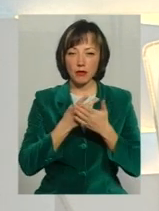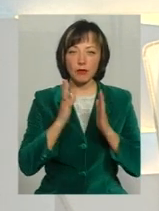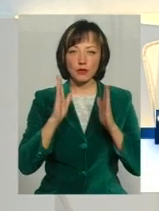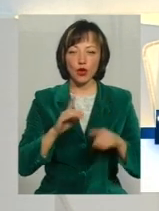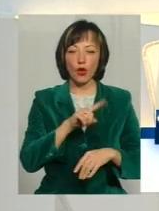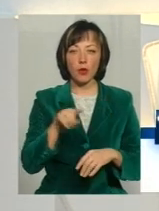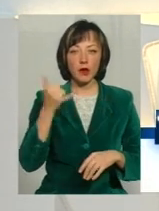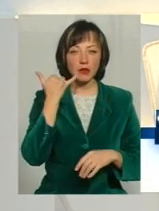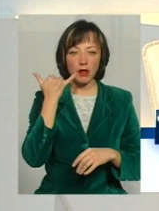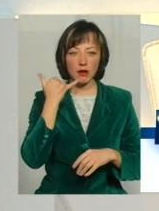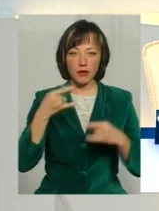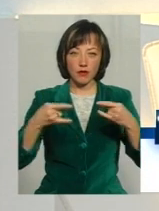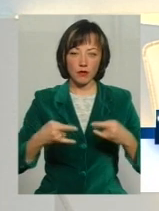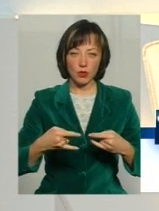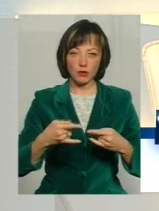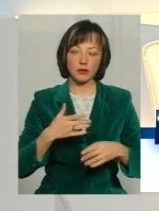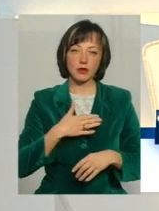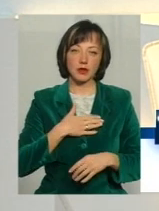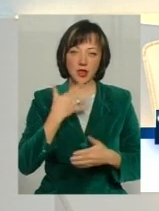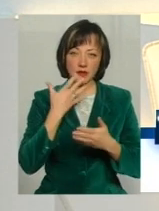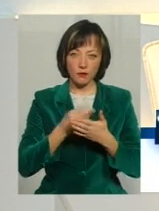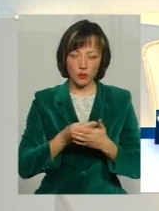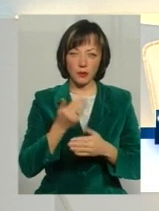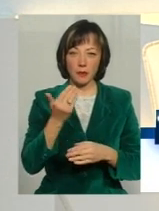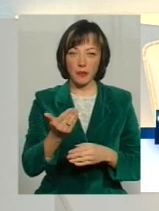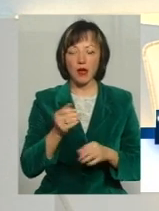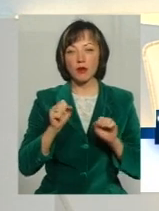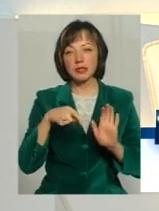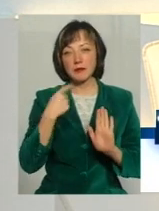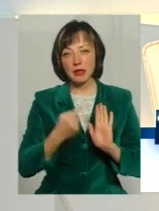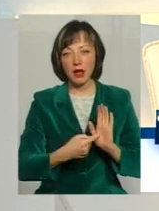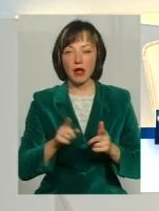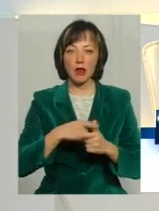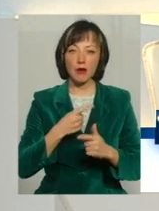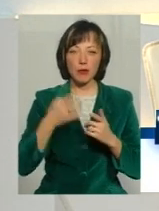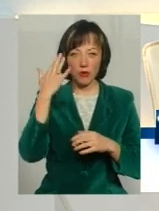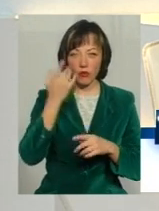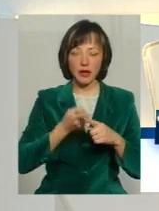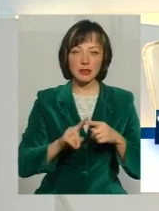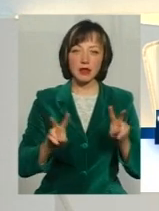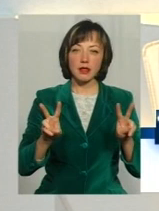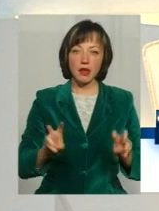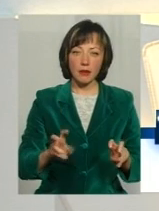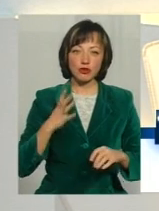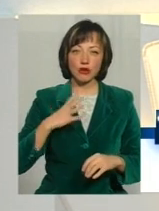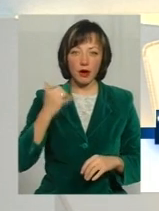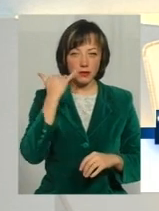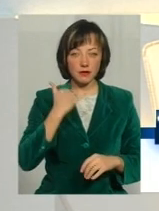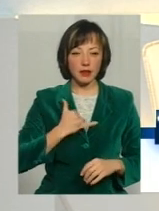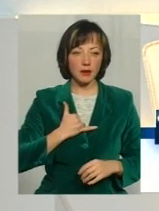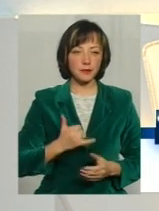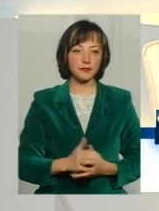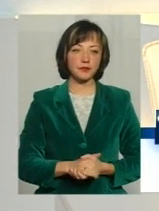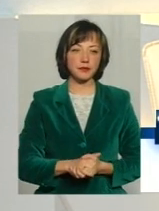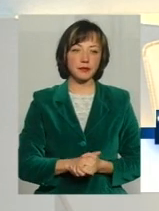телефони студії на своїх екранах Якщо у вас буде запитання або ж міркування зазначеної теми Чекаємо на телефонні